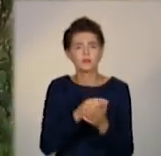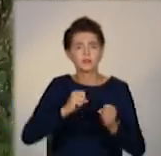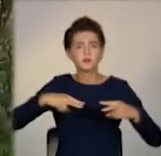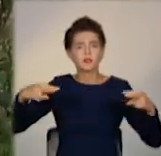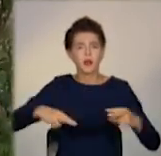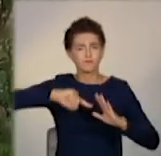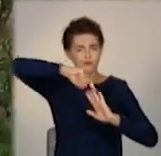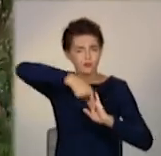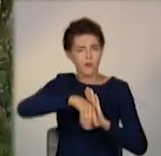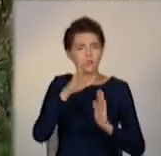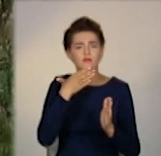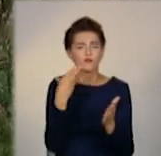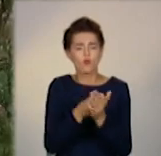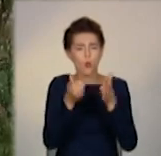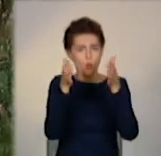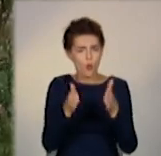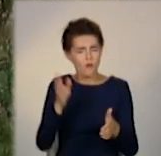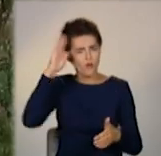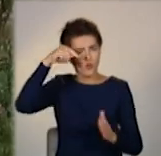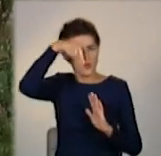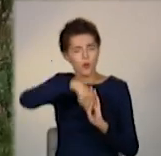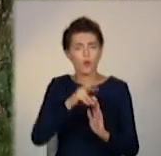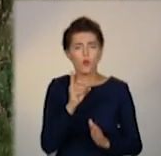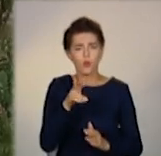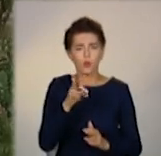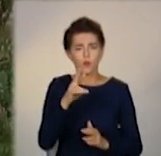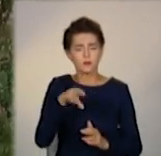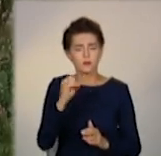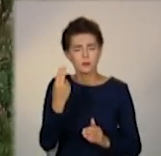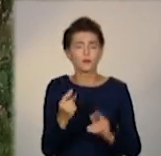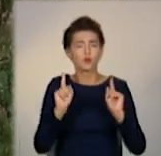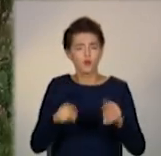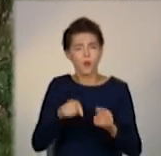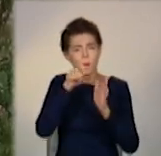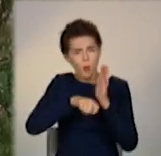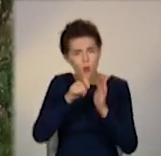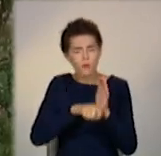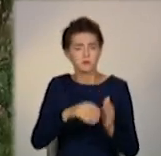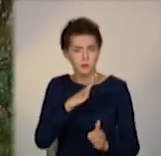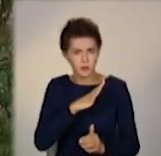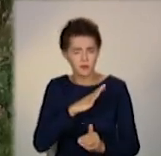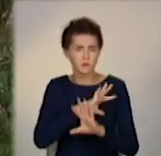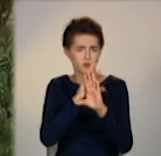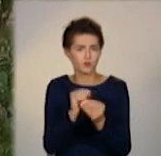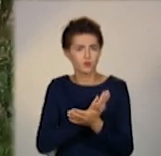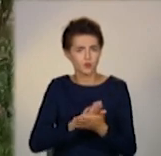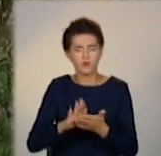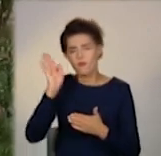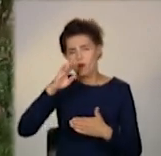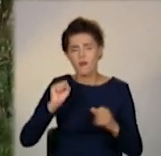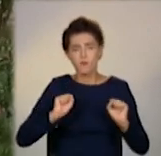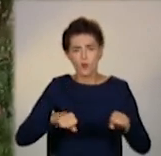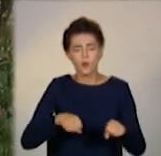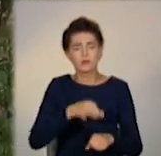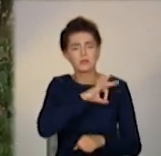є власні колодязі, які також пройшли перевірку. І цю воду також